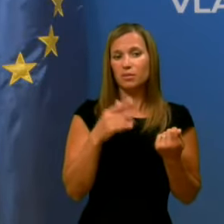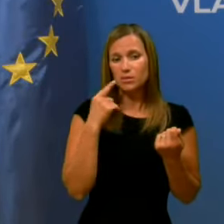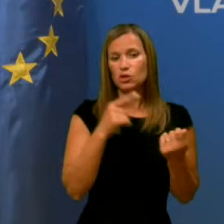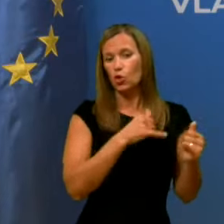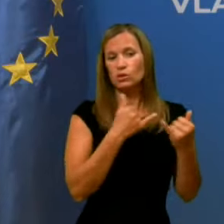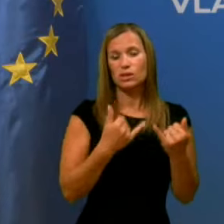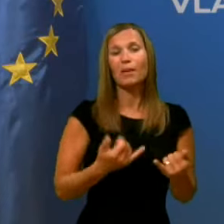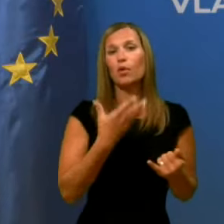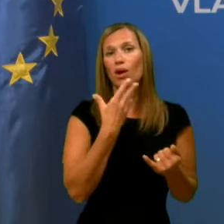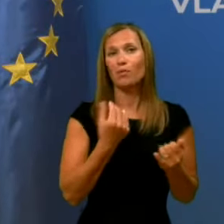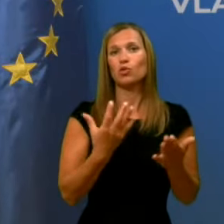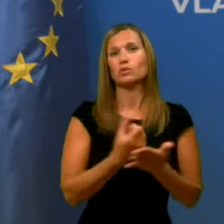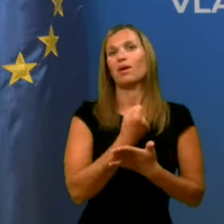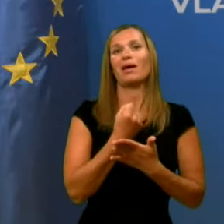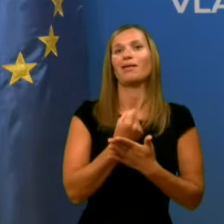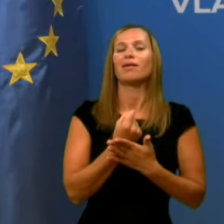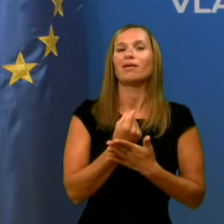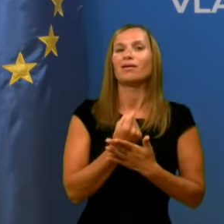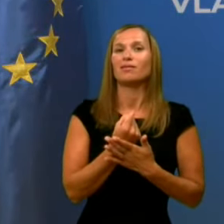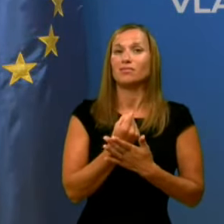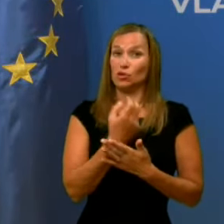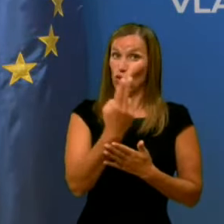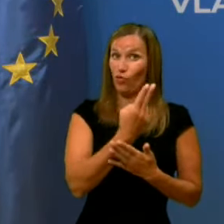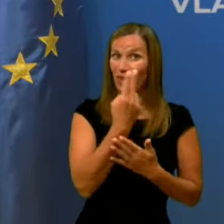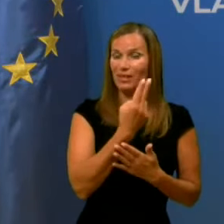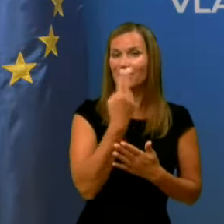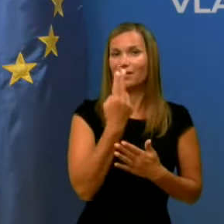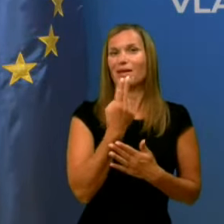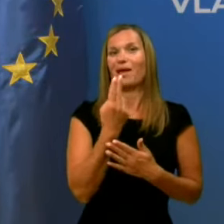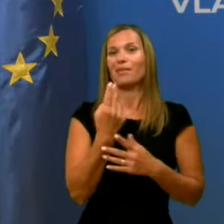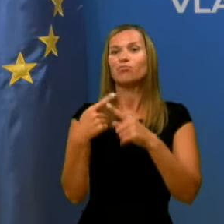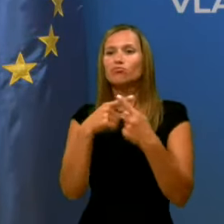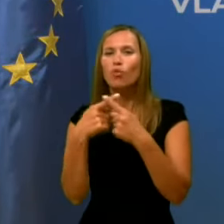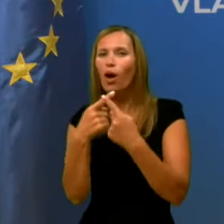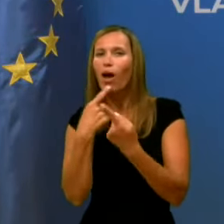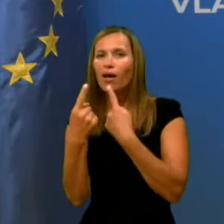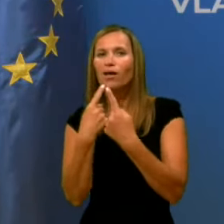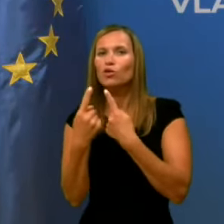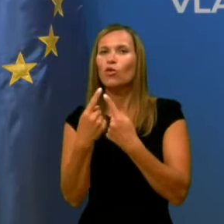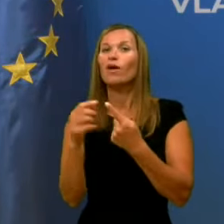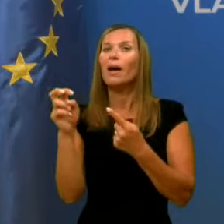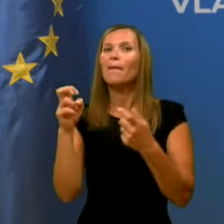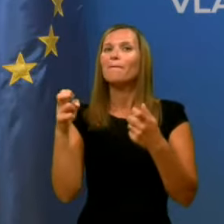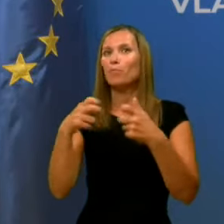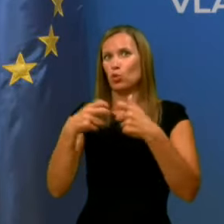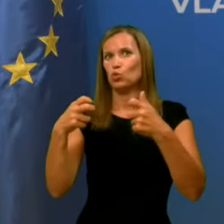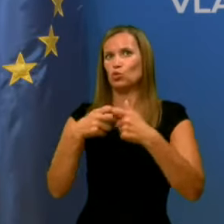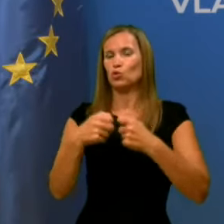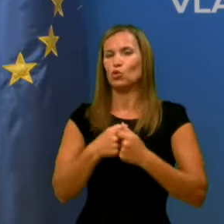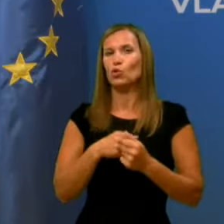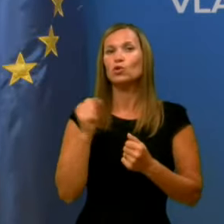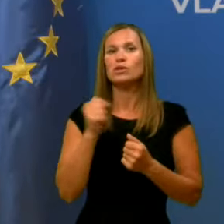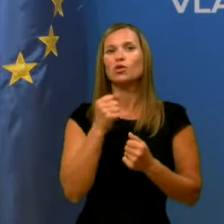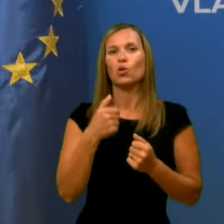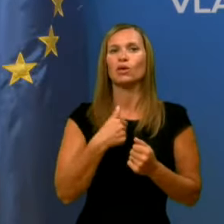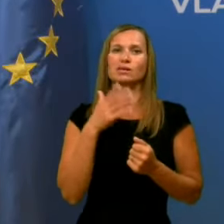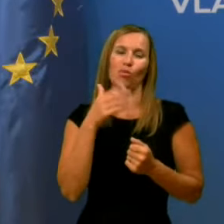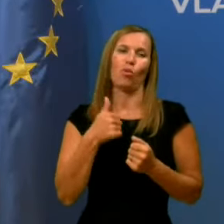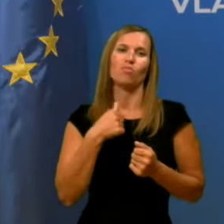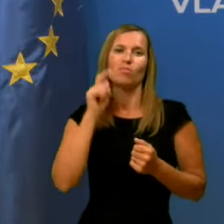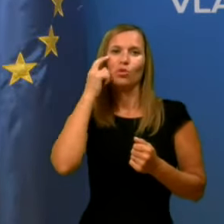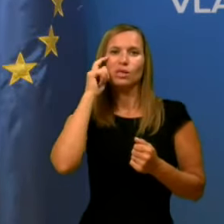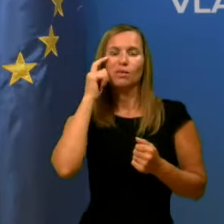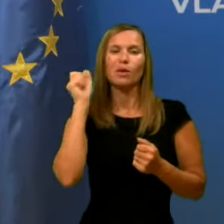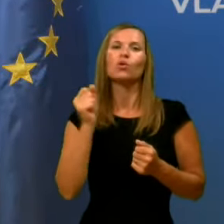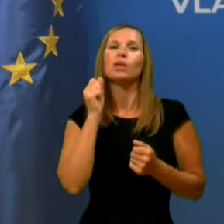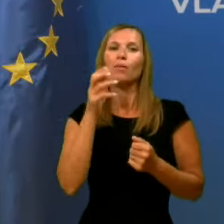pogajalcev v Bruslju. Tok denarja ni bilo še na razpolago v teh obdobjih in jaz bom sveda z mojej strani poskrbel,